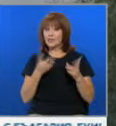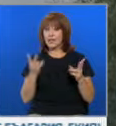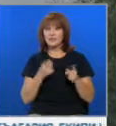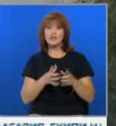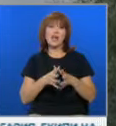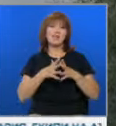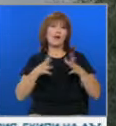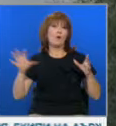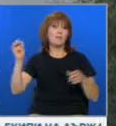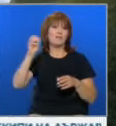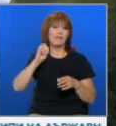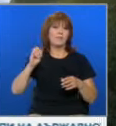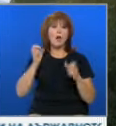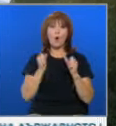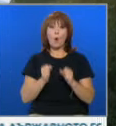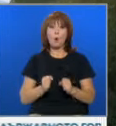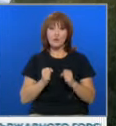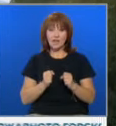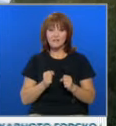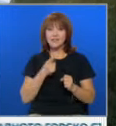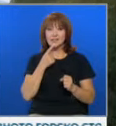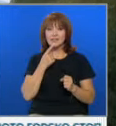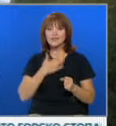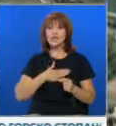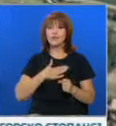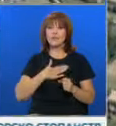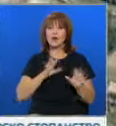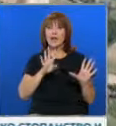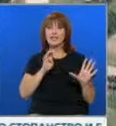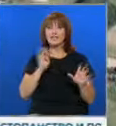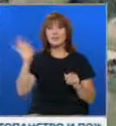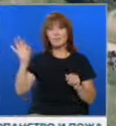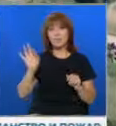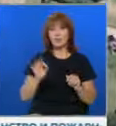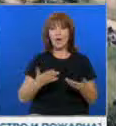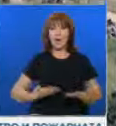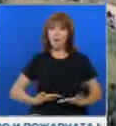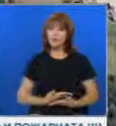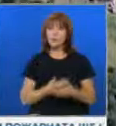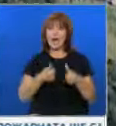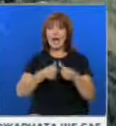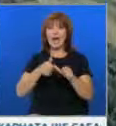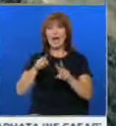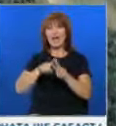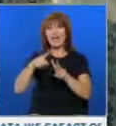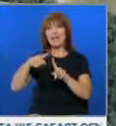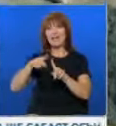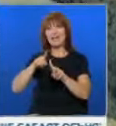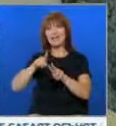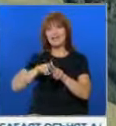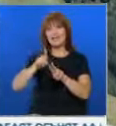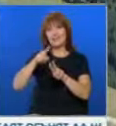-голямата в Европа. Очакванията са да бъдат задоволени 90% от нуждите от Литии на континента.